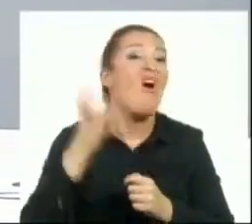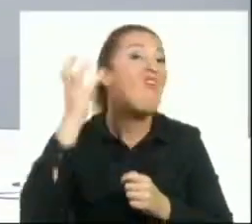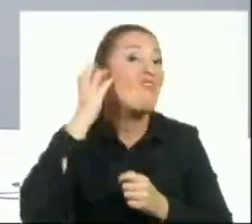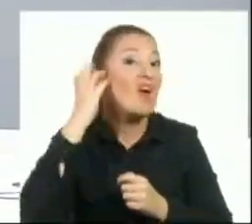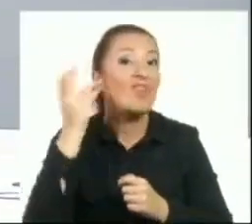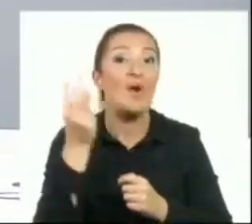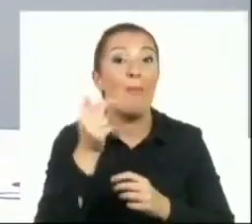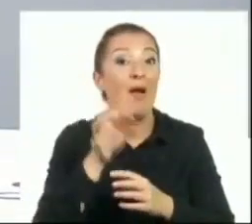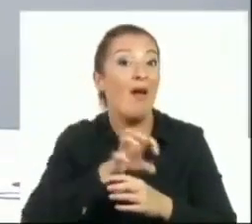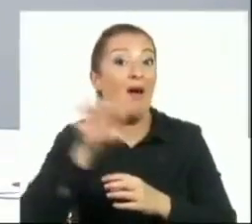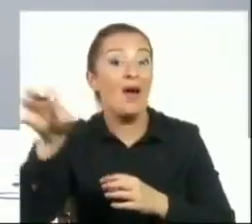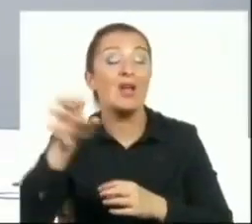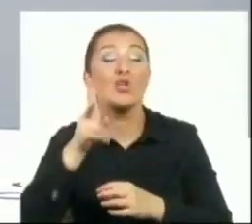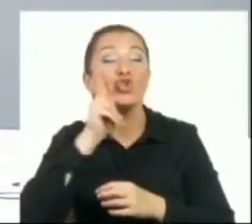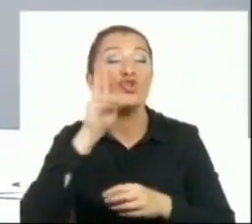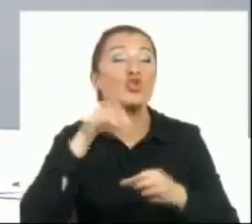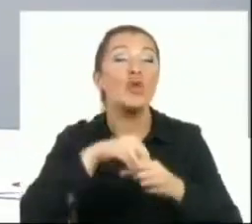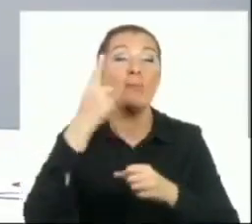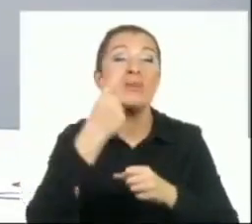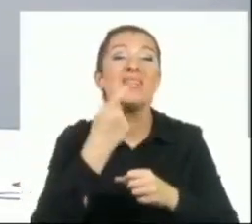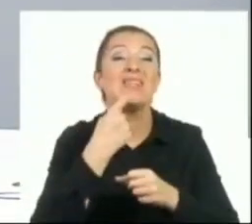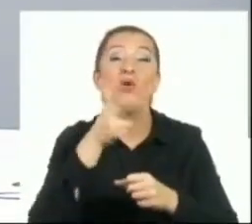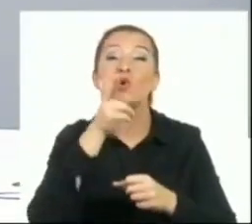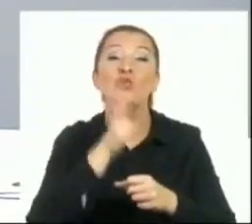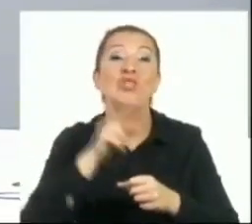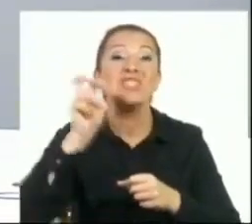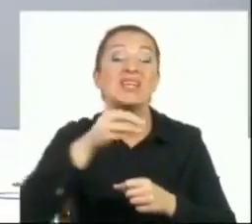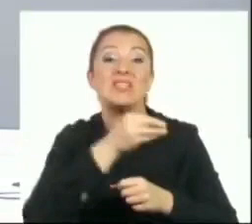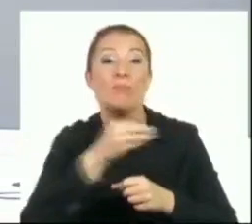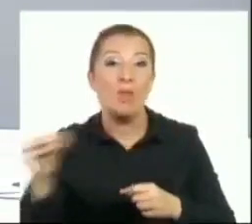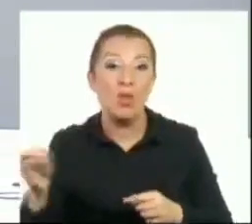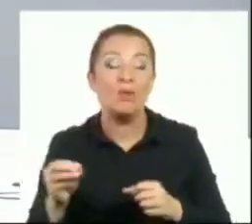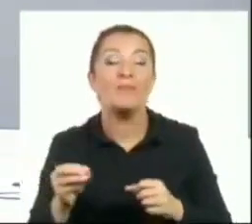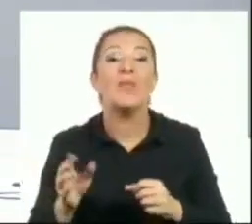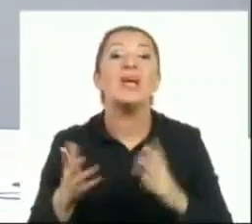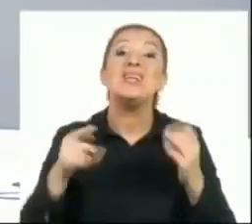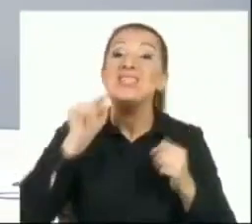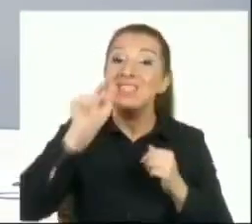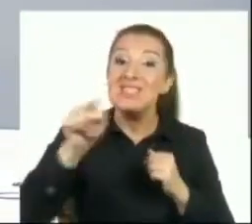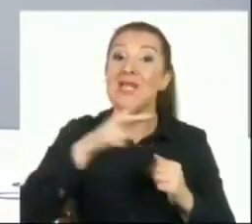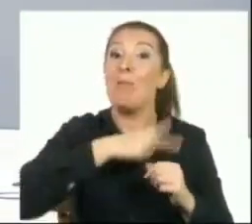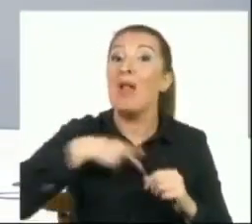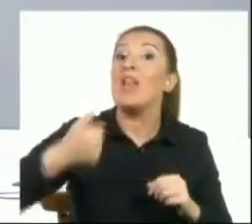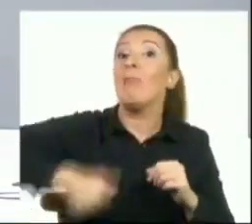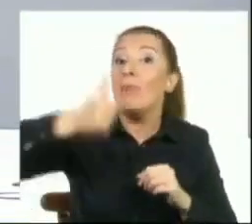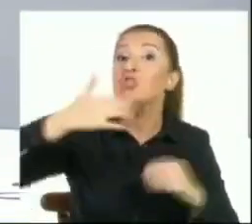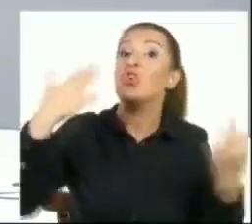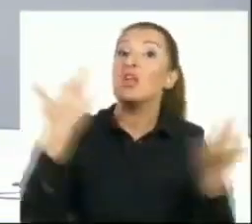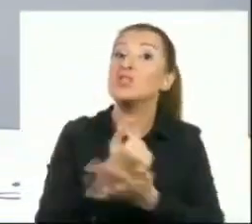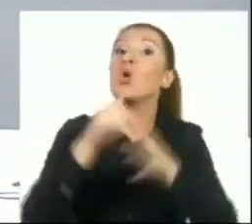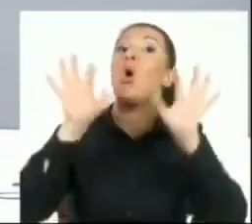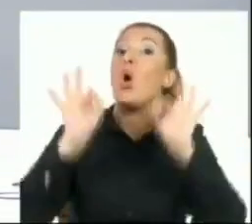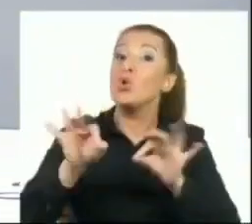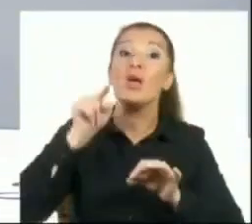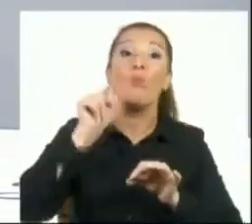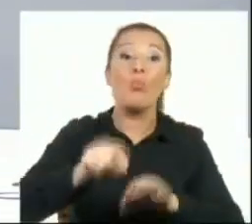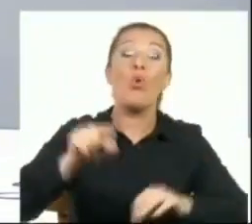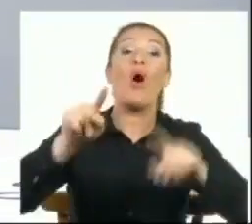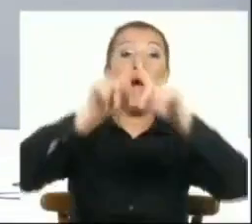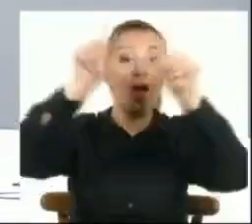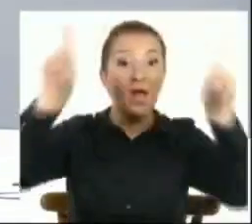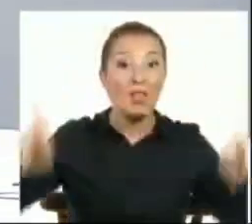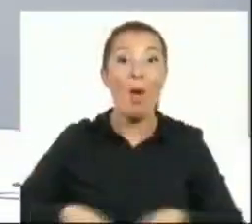ayrılan paralarla ilgili son 1 yılda 308 milyon lira. Sorum şu, siz belediye başkanı seçilirseniz bu tabloyu nasıl